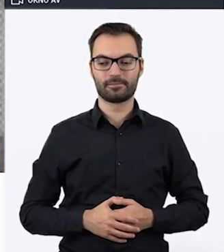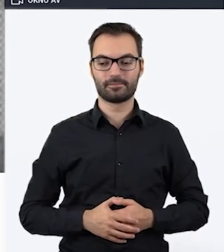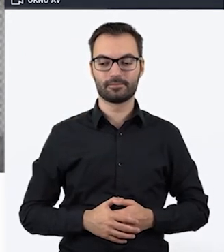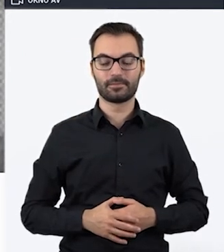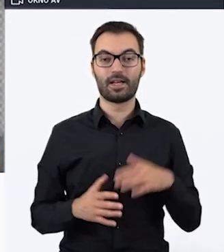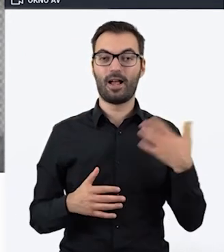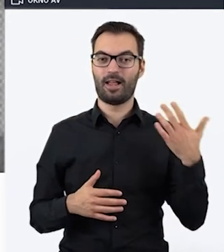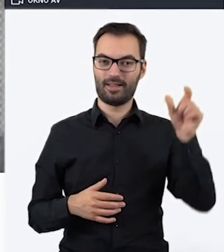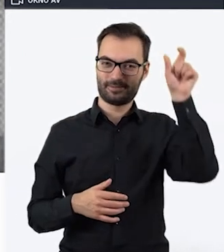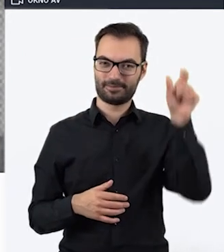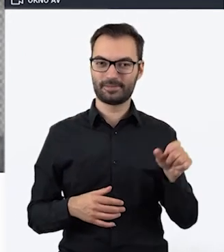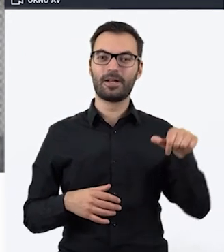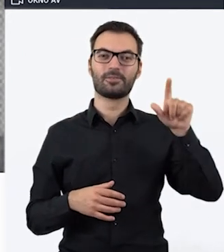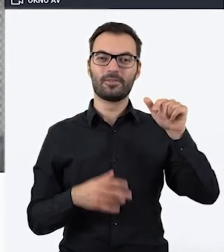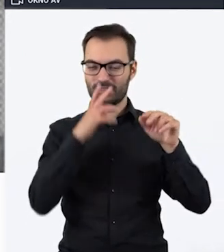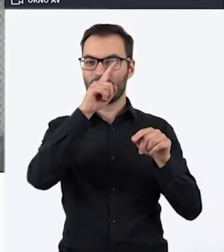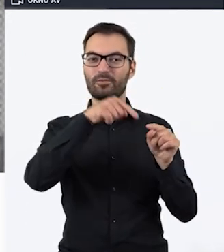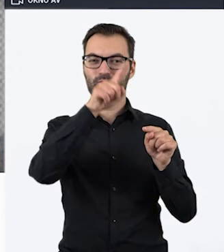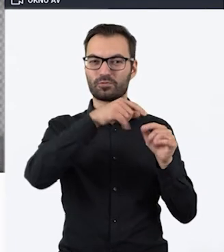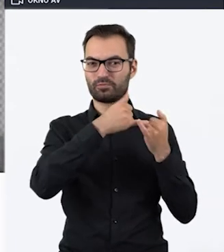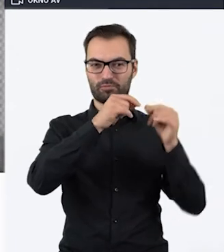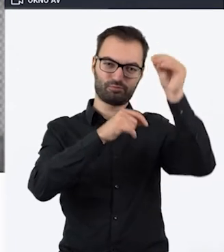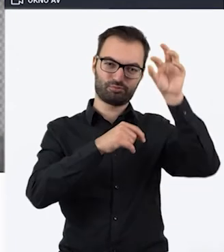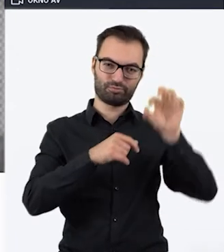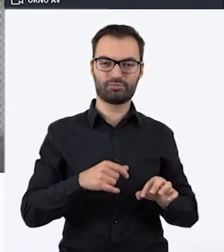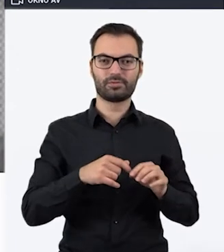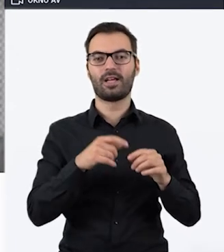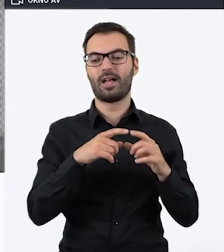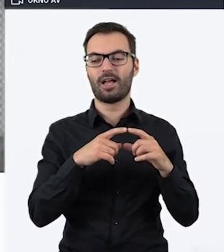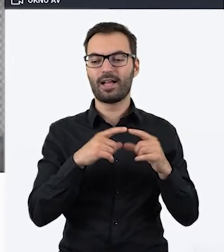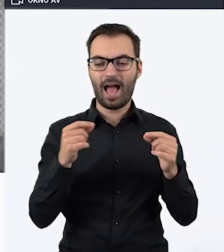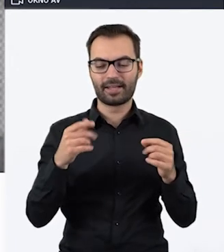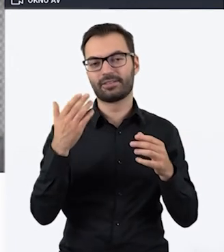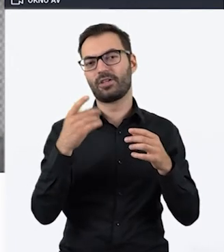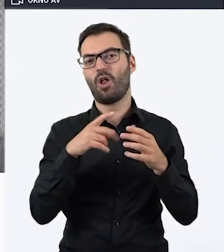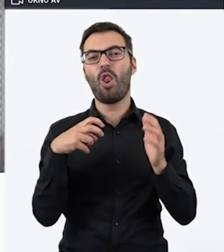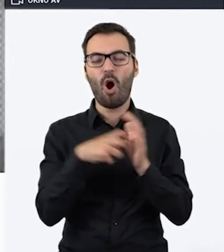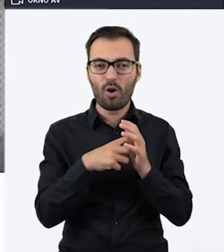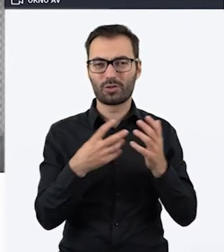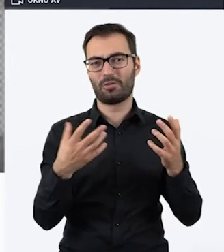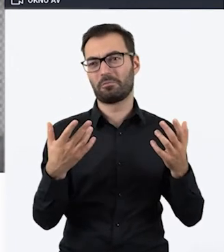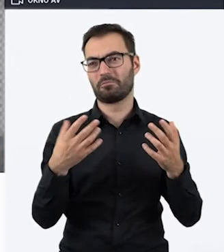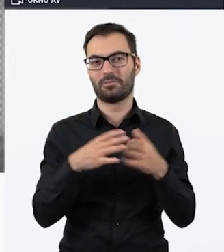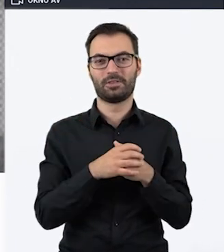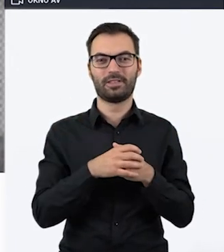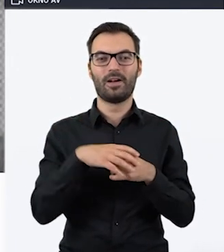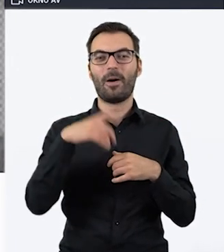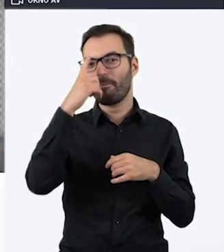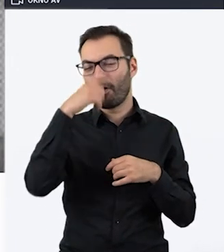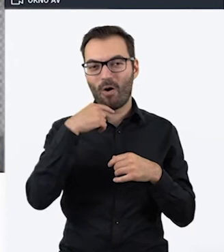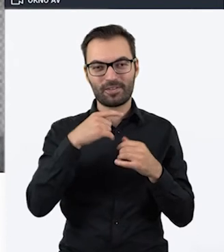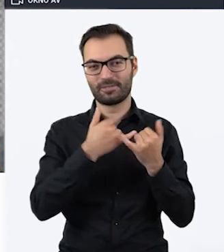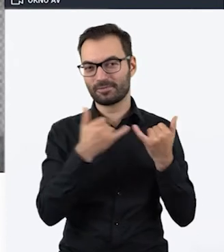Tutaj po lewej stronie właśnie przesuwam i można sobie zobaczyć. Są tutaj karty, loga, profile do portalów